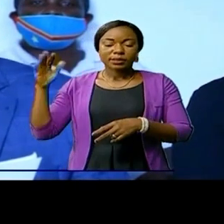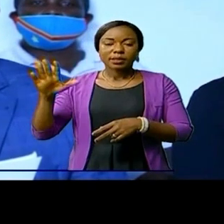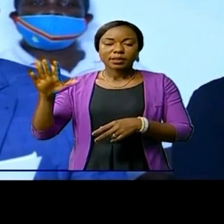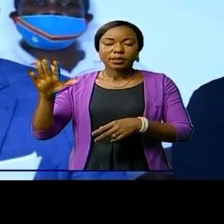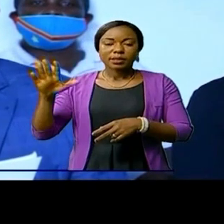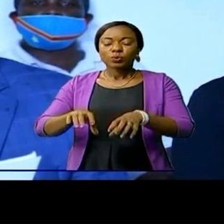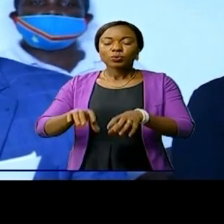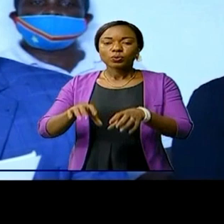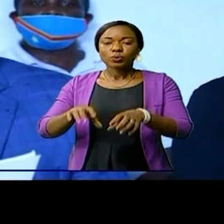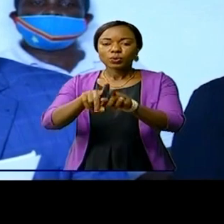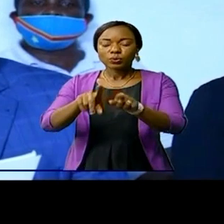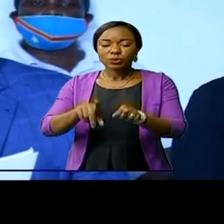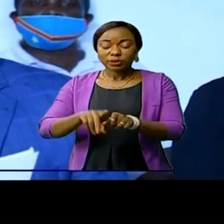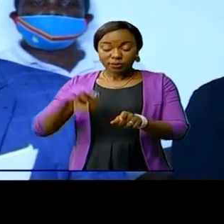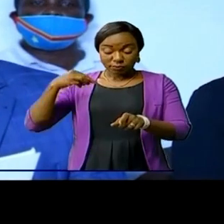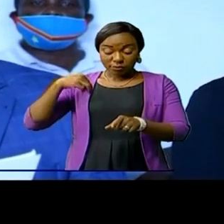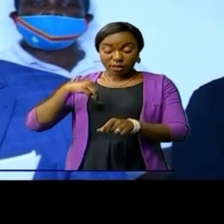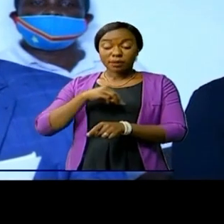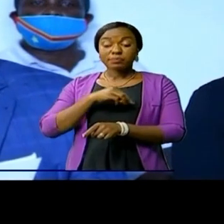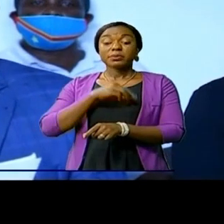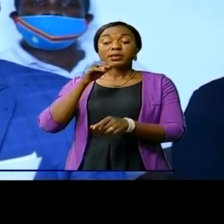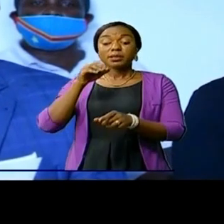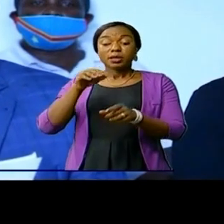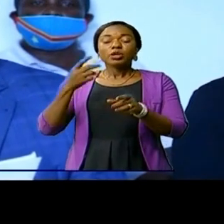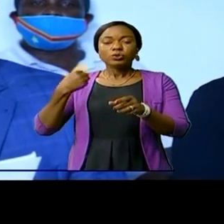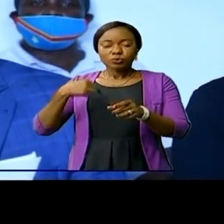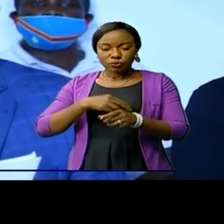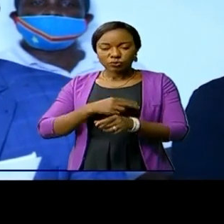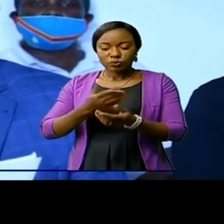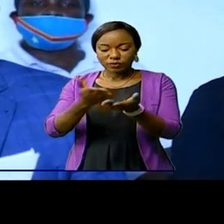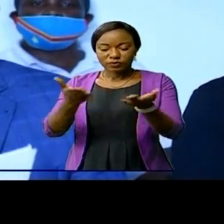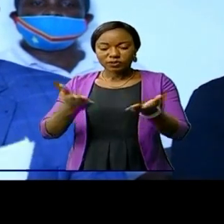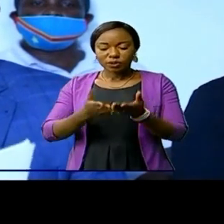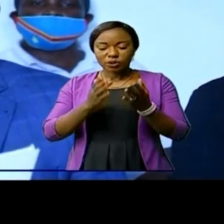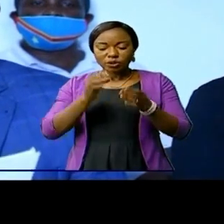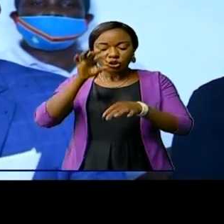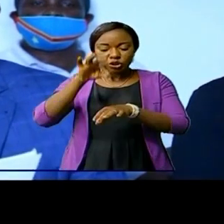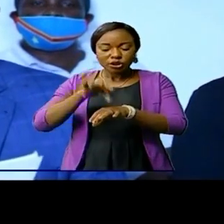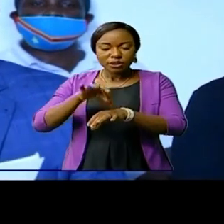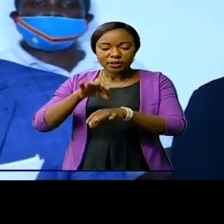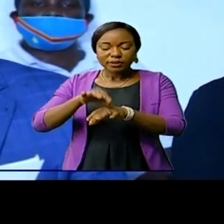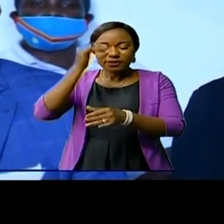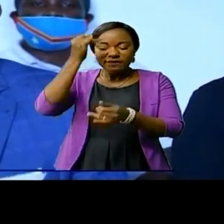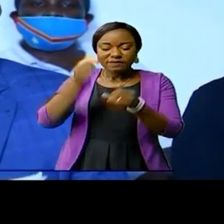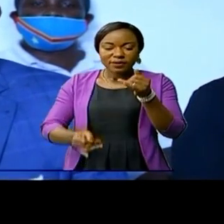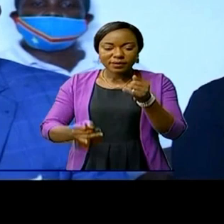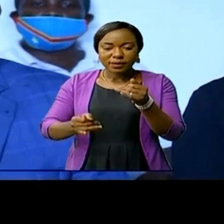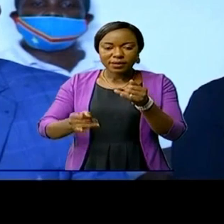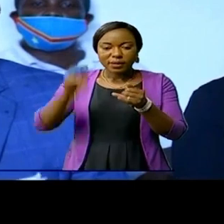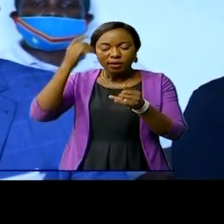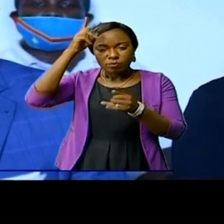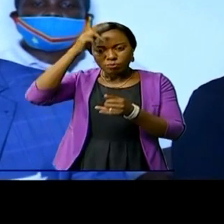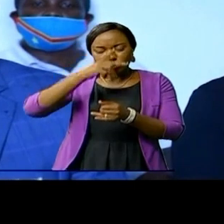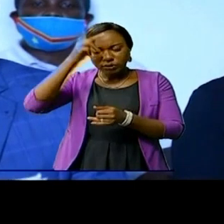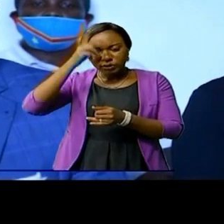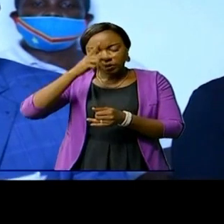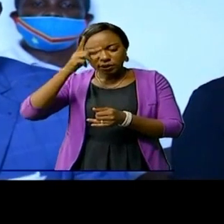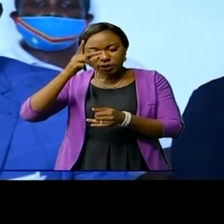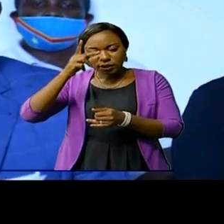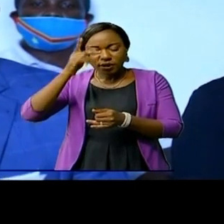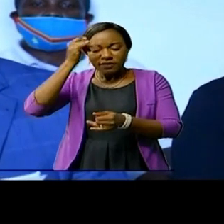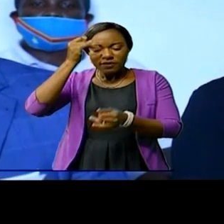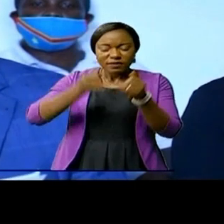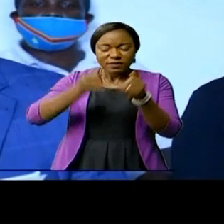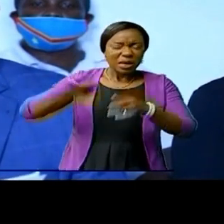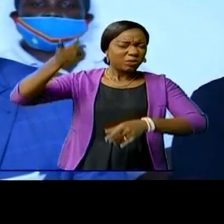RDC étant membre, nous avons ici l'occasion de mettre fin à cette politique qui n'en finit